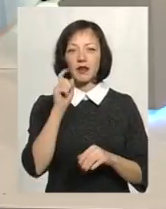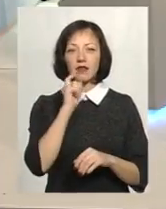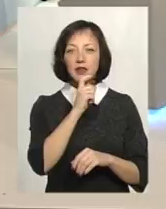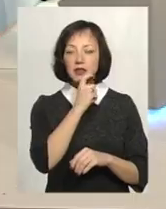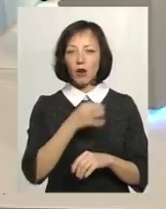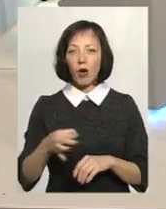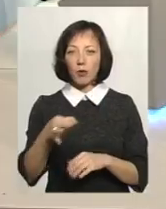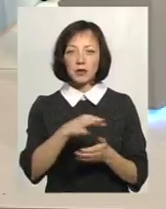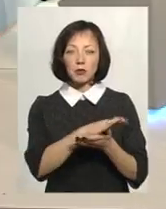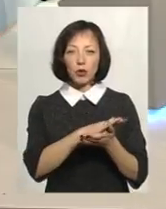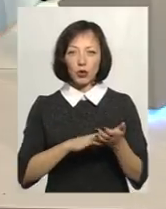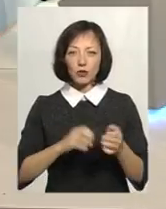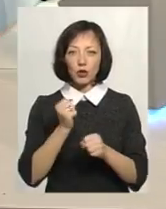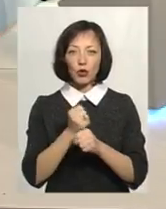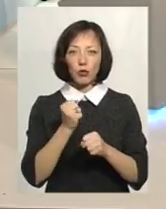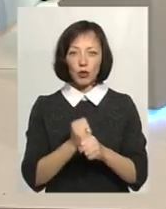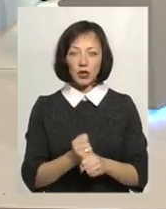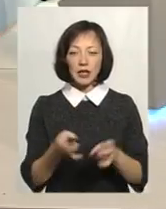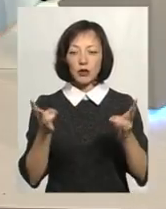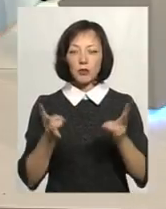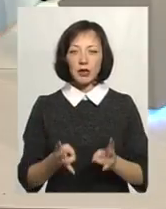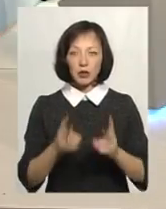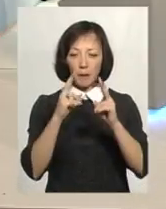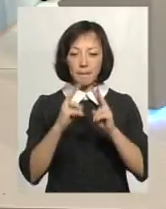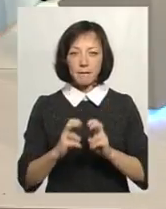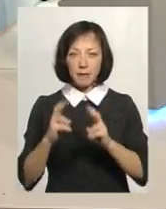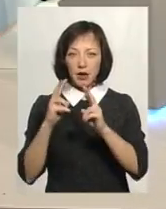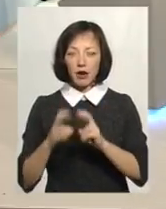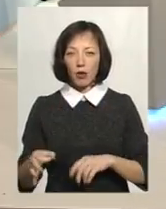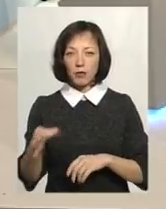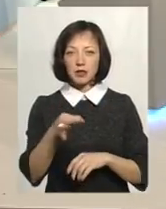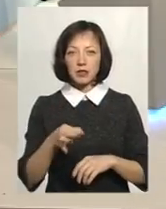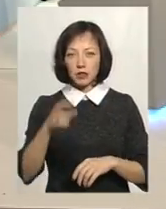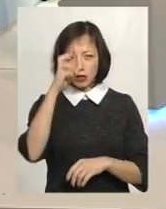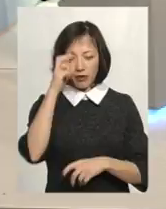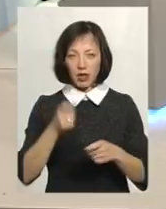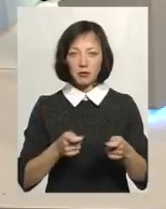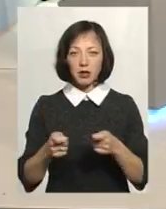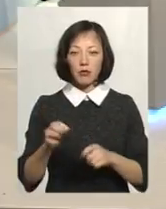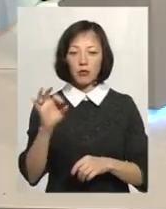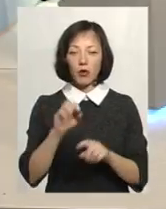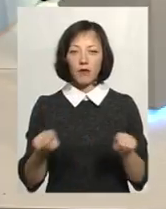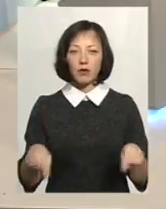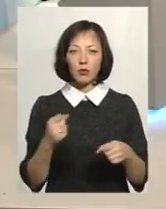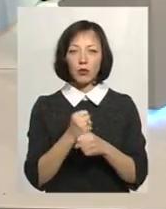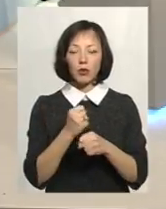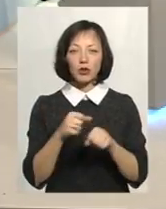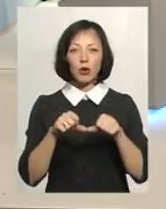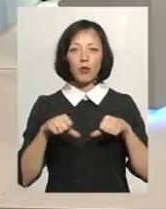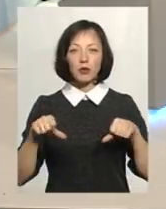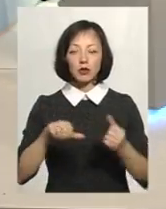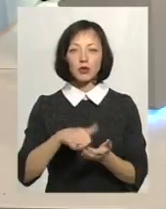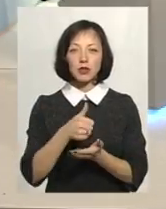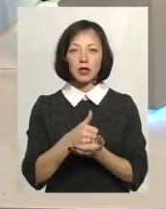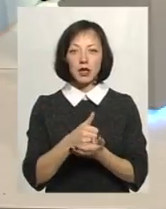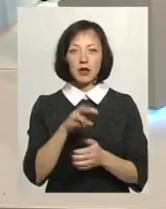продовжила роботу комісії. Напевне, необхідно переглянути нашій обласній і державної адміністрації про відновлення роботи комісії, яку ось ходив